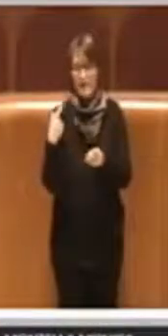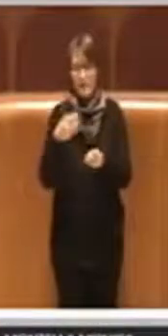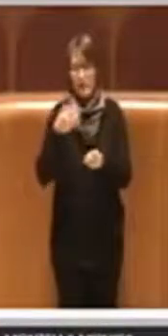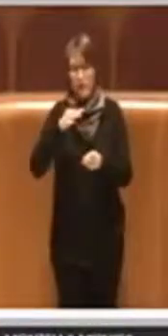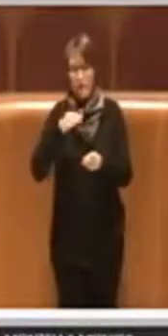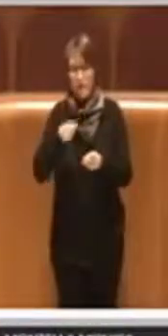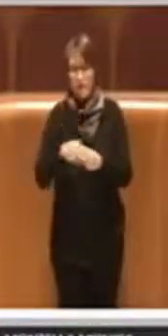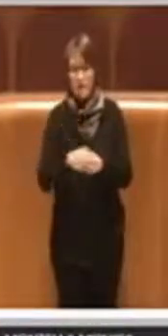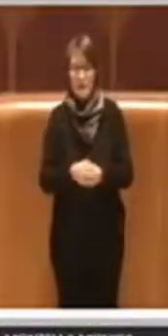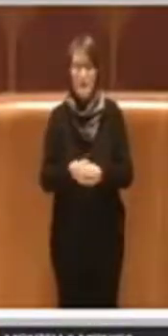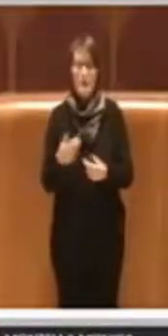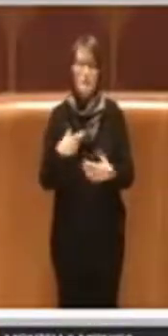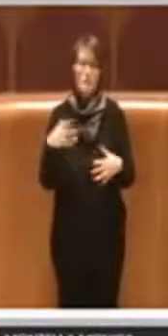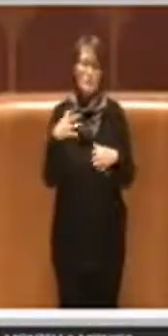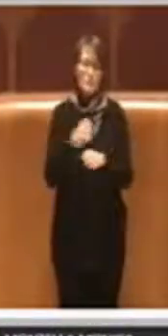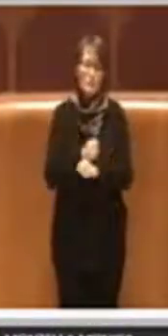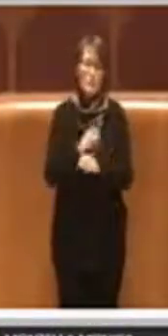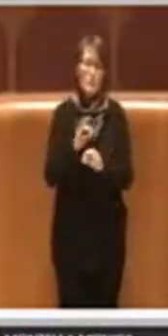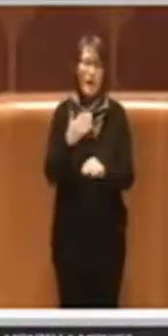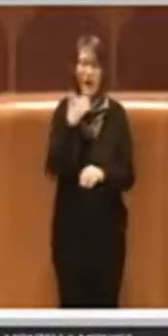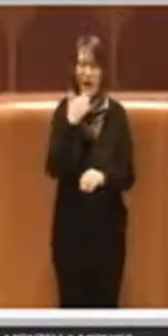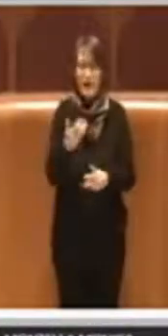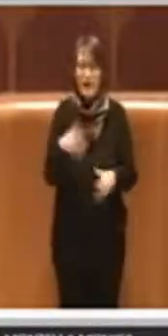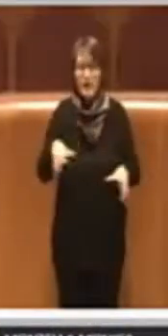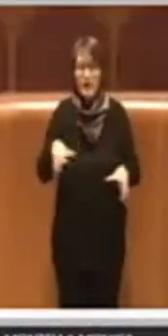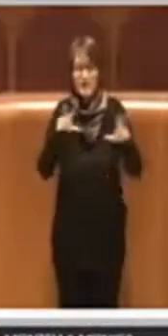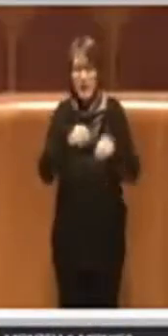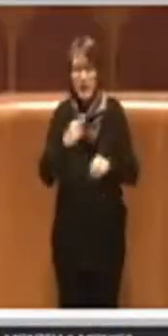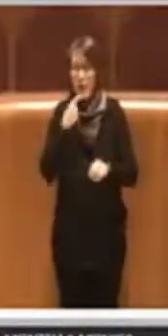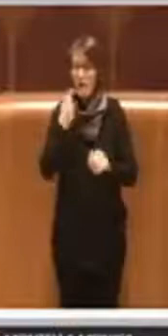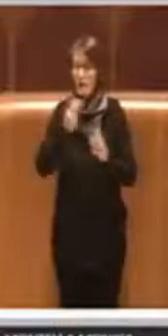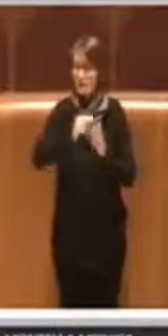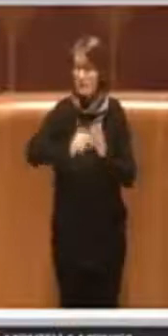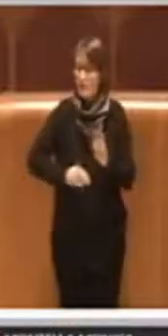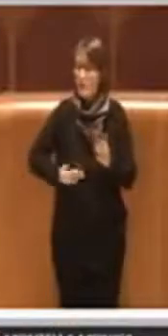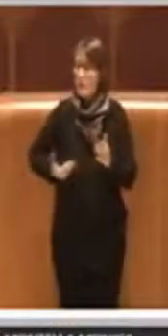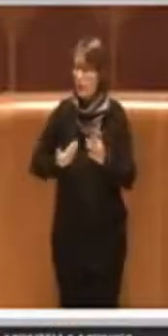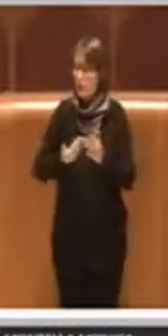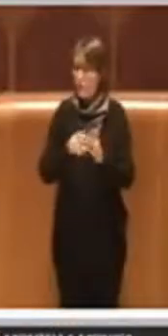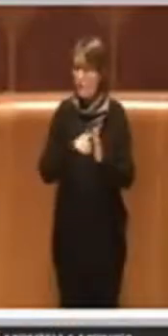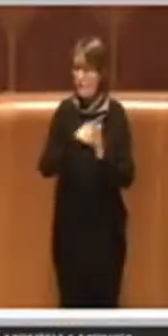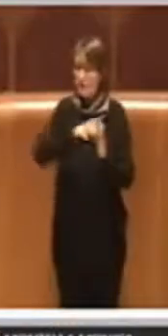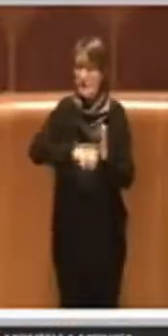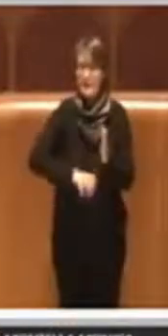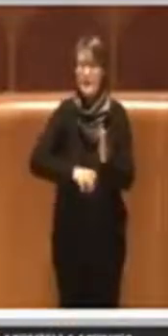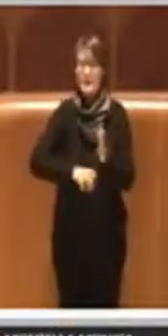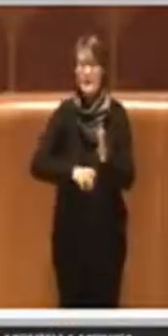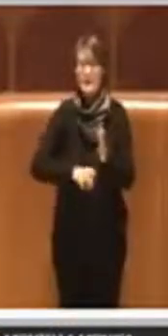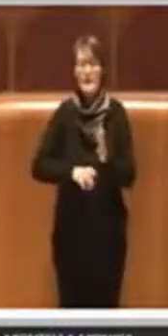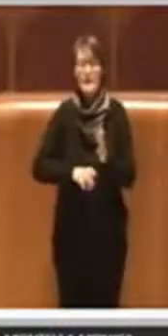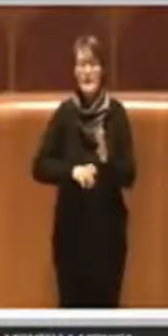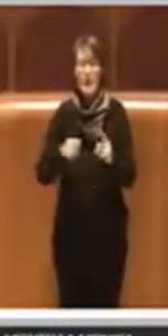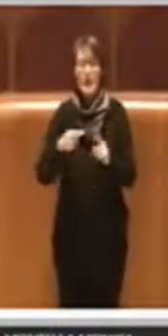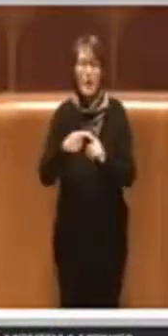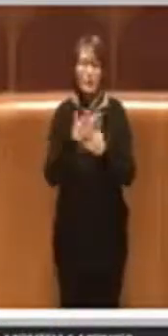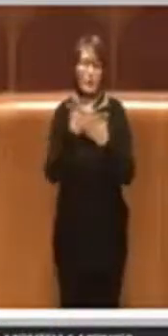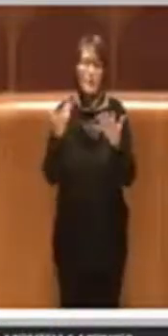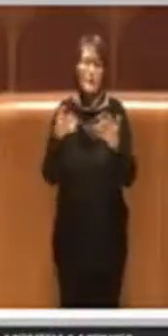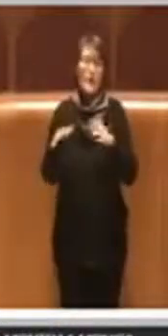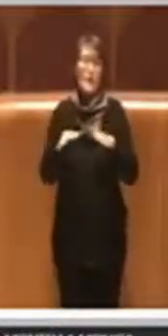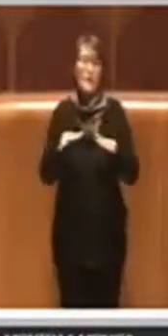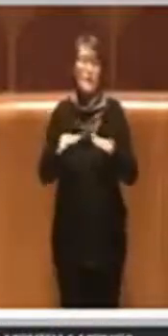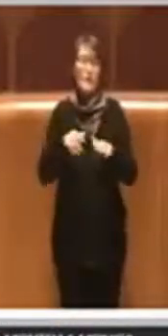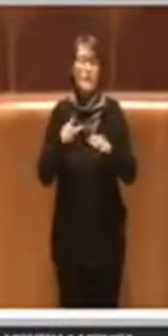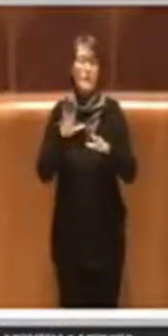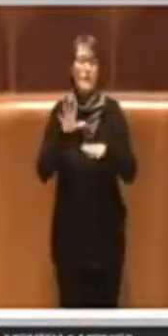Concludo ringraziando ancora i proponenti di questa proposta di delibera e ovviamente il Movimento 5 Stelle voterà